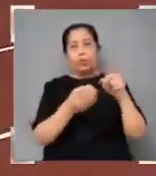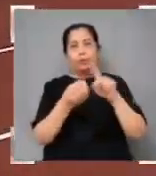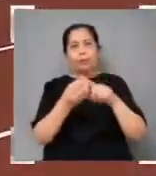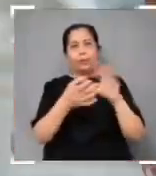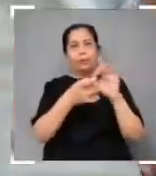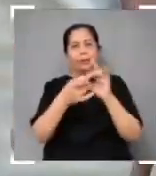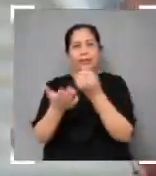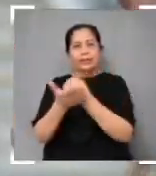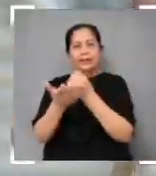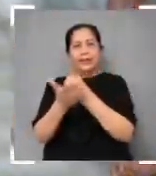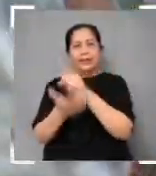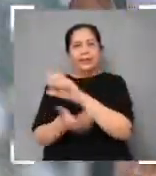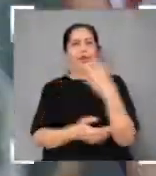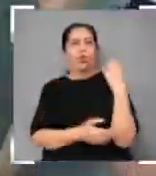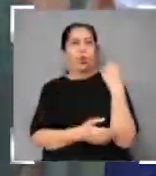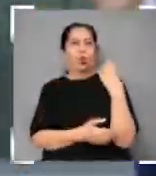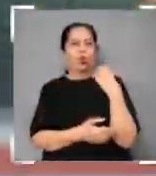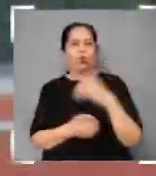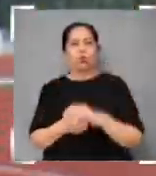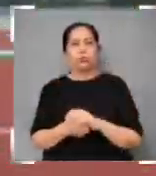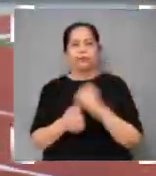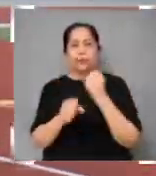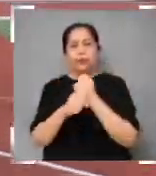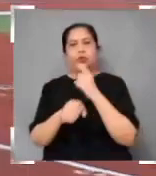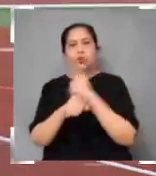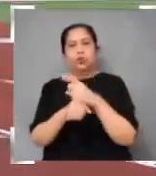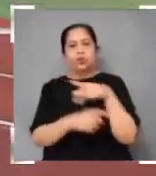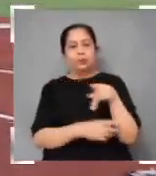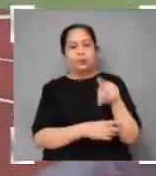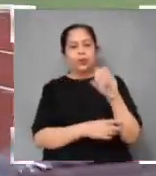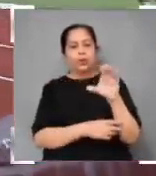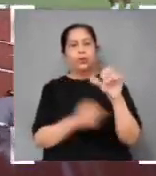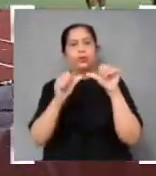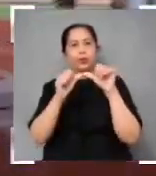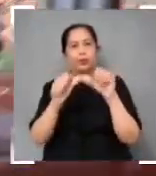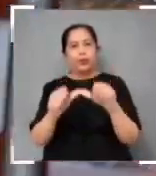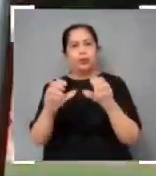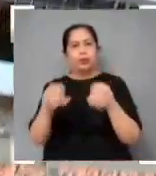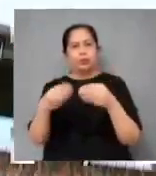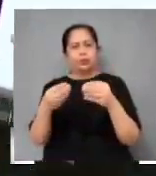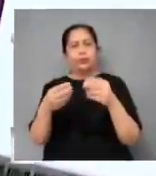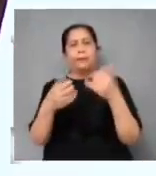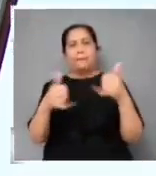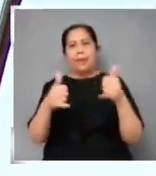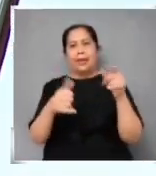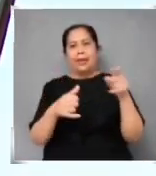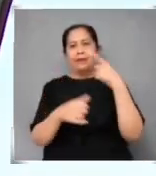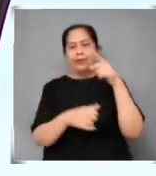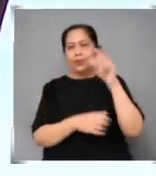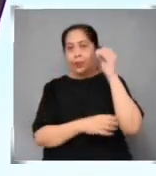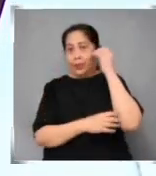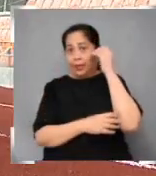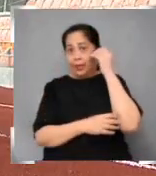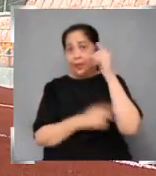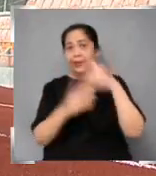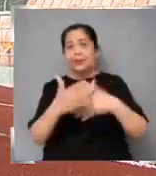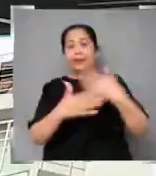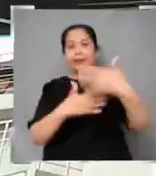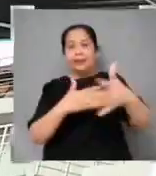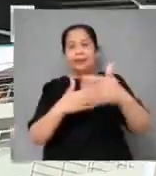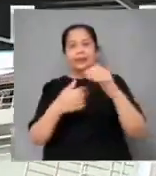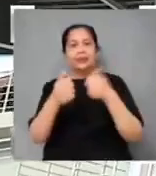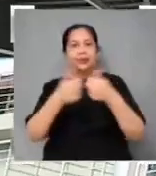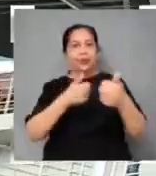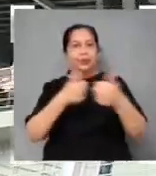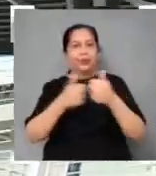coach. Tiniyak naman ang POC na patuloy na makapaglalaro para sa Pilipinas si Obiena sa mga susunod na kompetisyon tulad ng Southeast